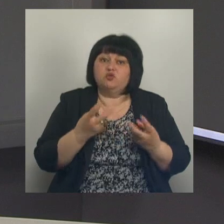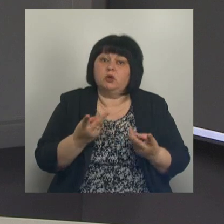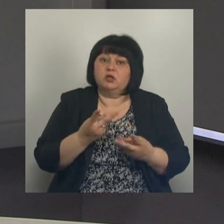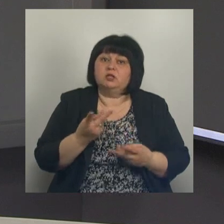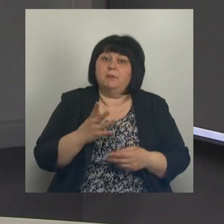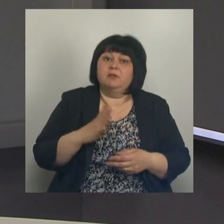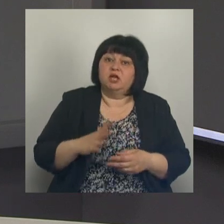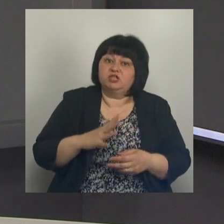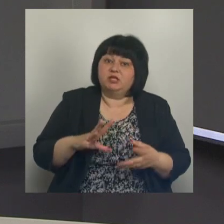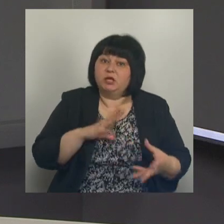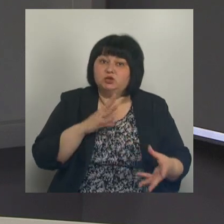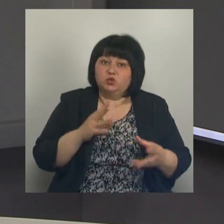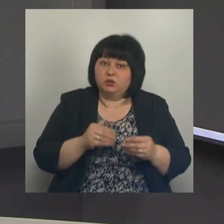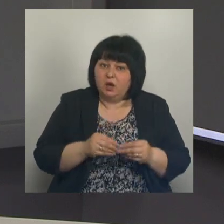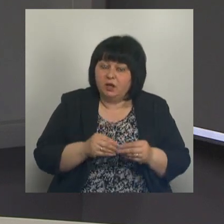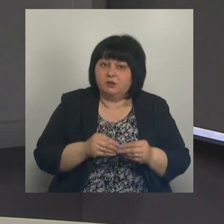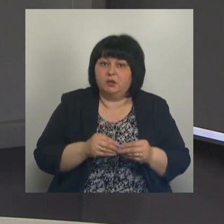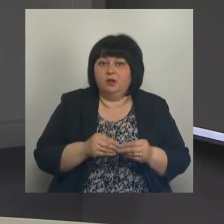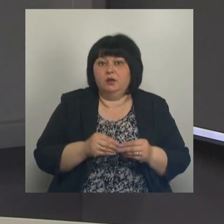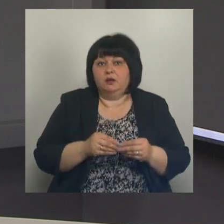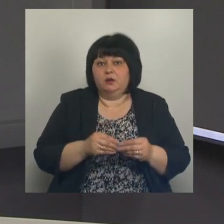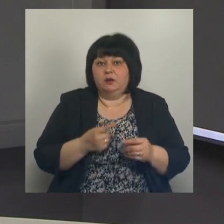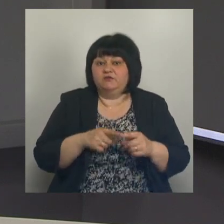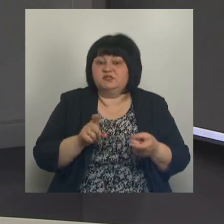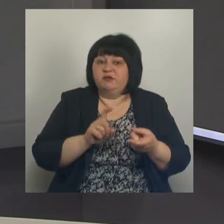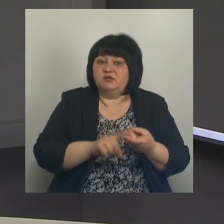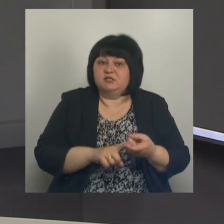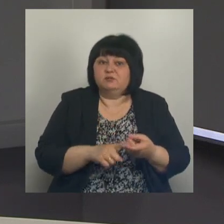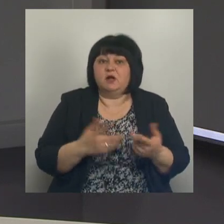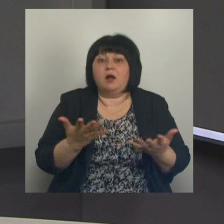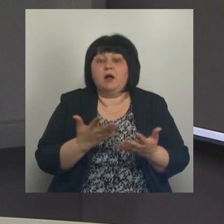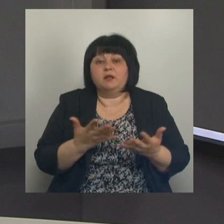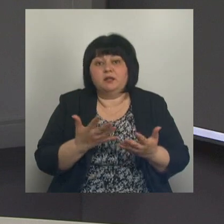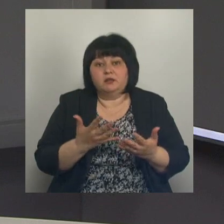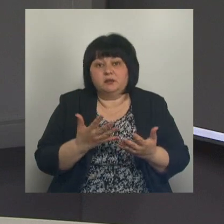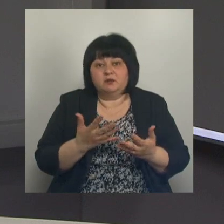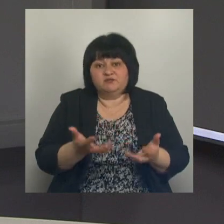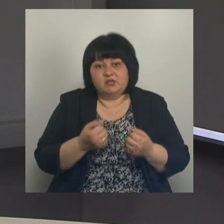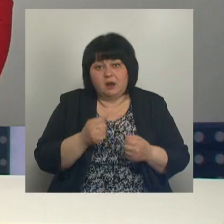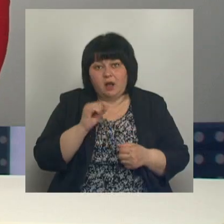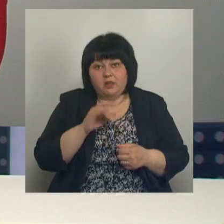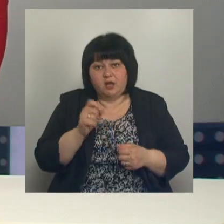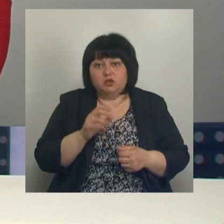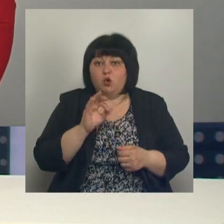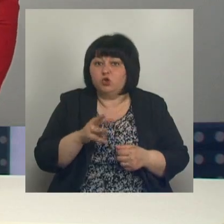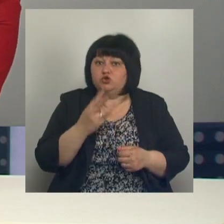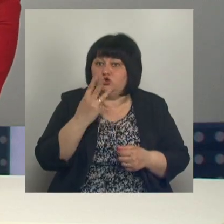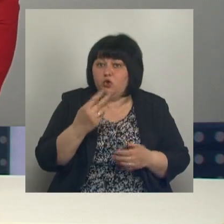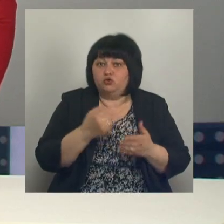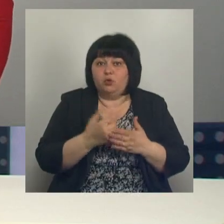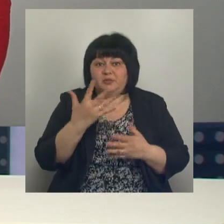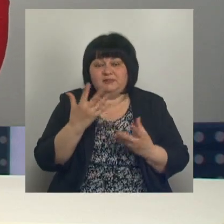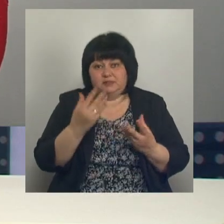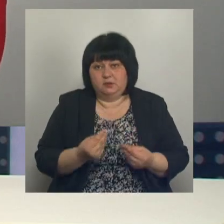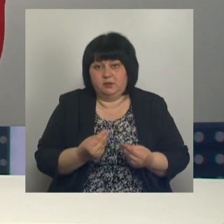подождать результатов анализов, ну в зависимости от того, какие анализы, от трех до пяти дней. Самый главный вопрос,